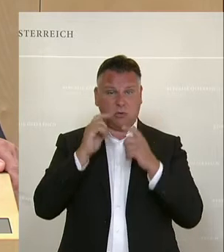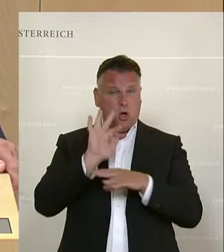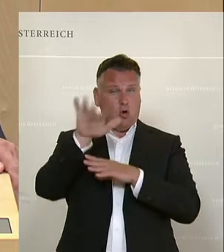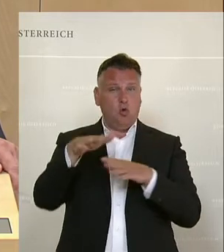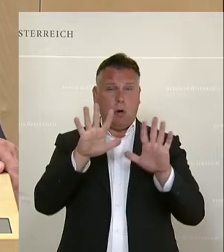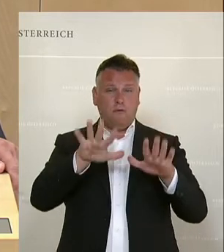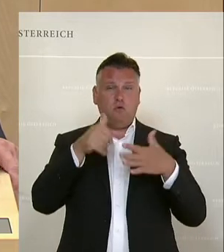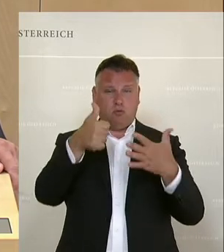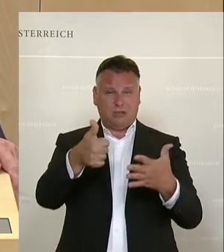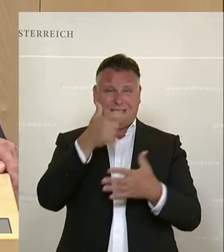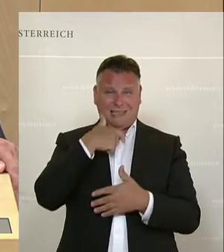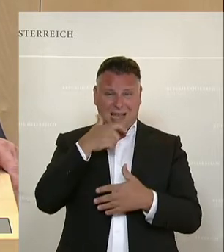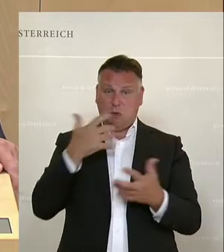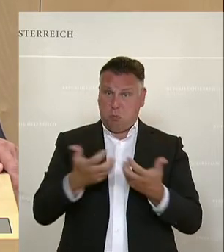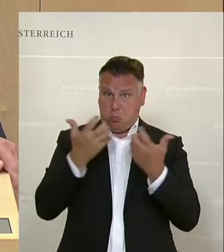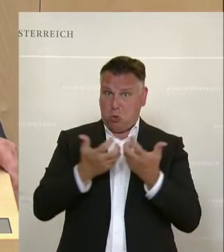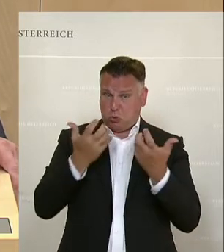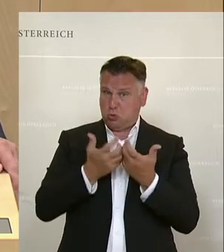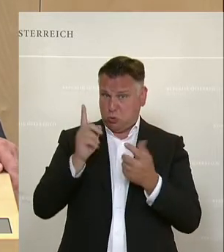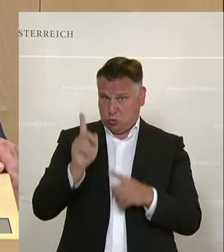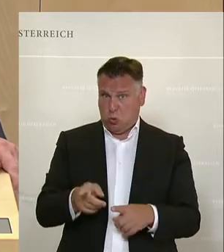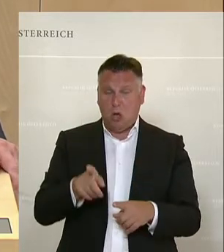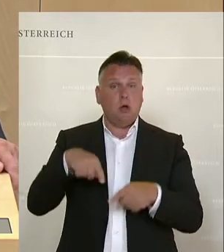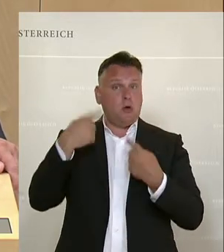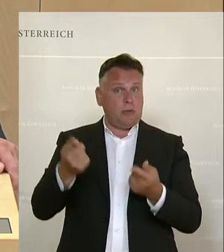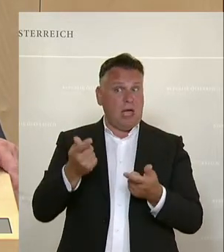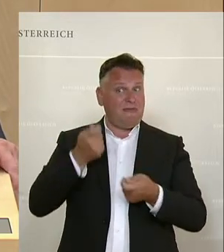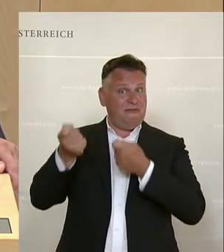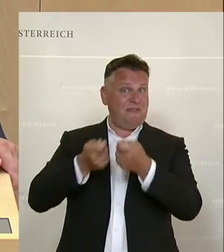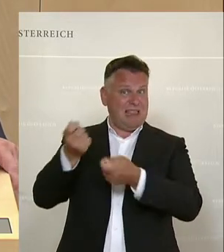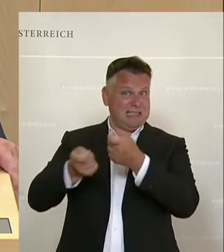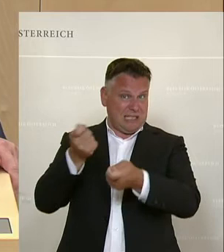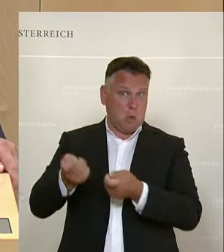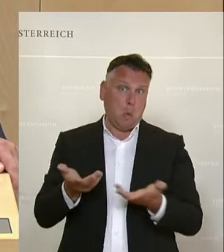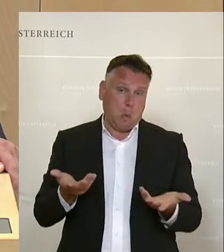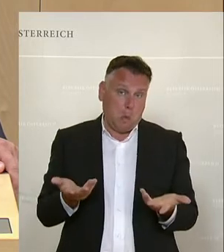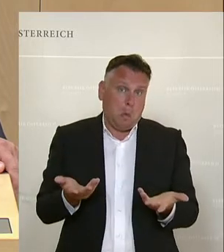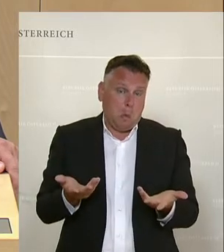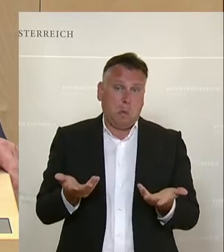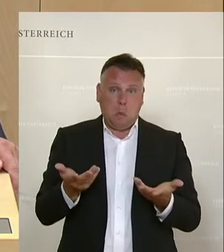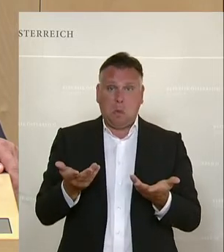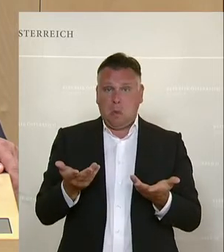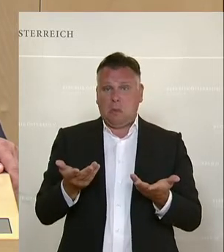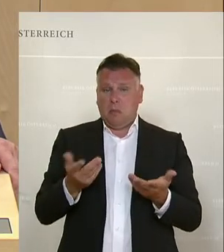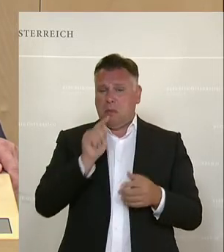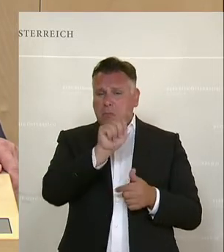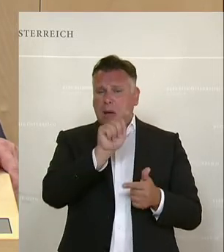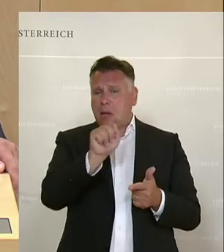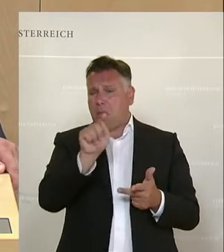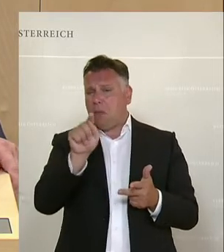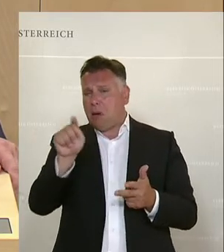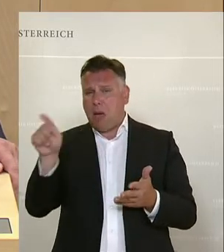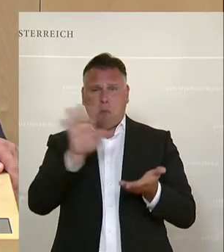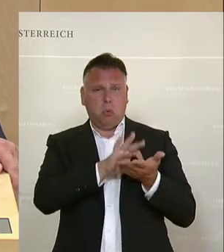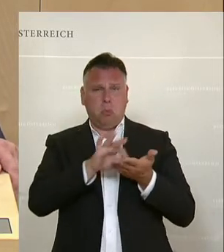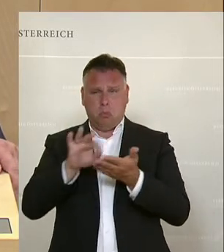-Jährigen produzieren soll und im Ende endgültig dann auch die Finanzierung darüber folgen soll? Also ich behaupte, es gibt einige Punkte, die